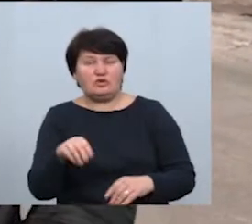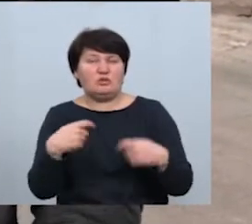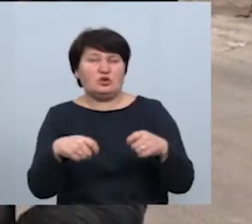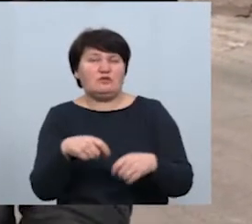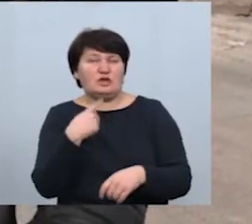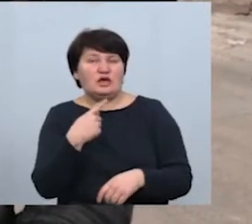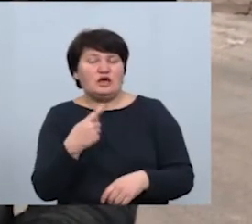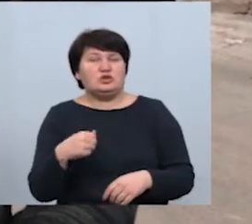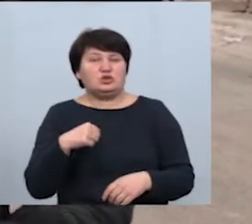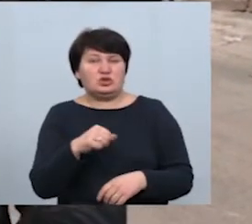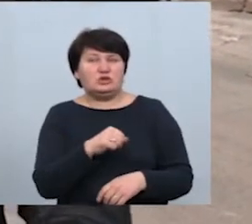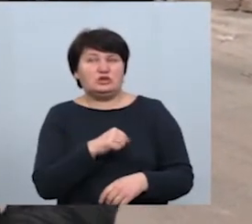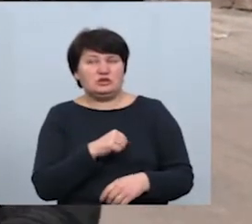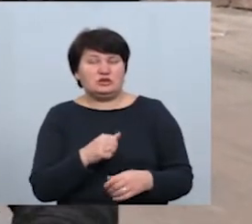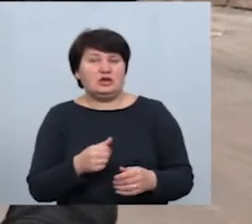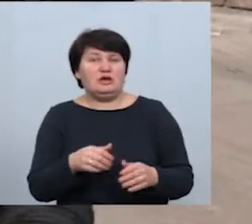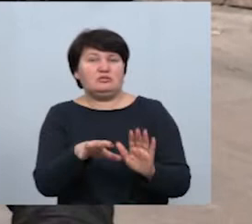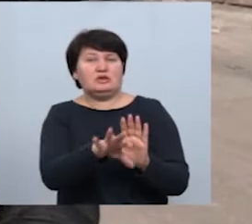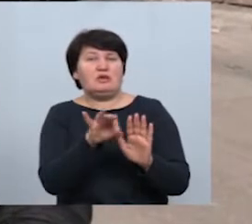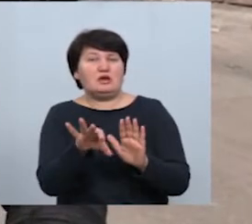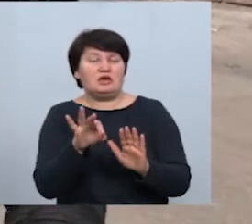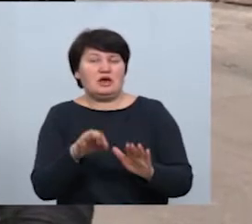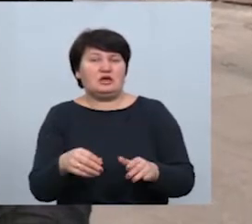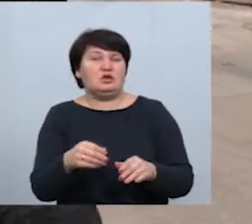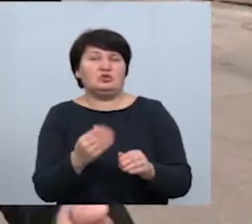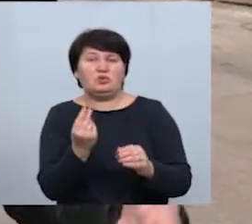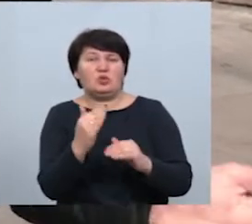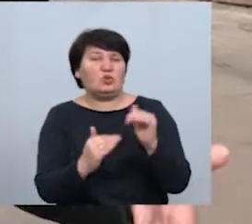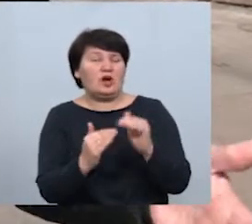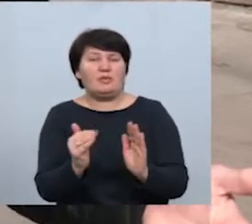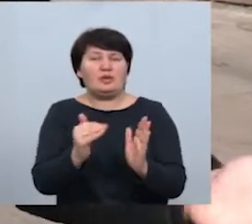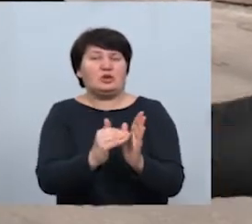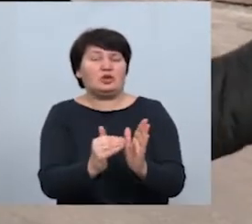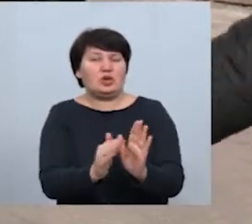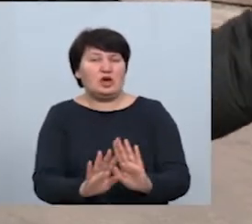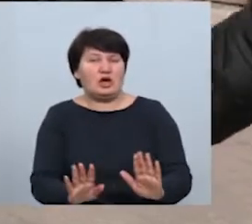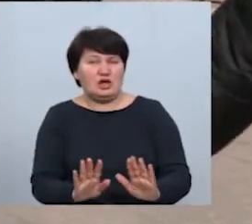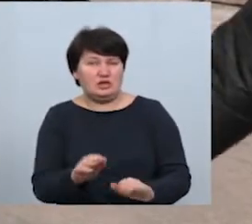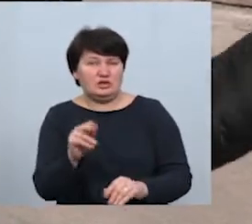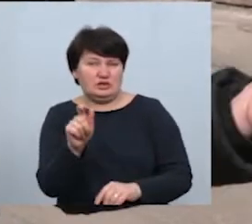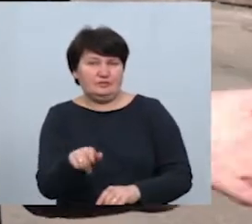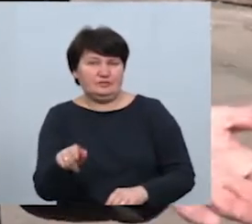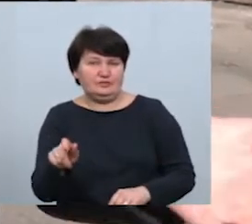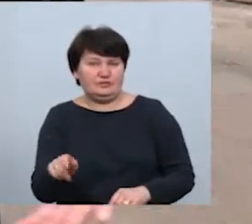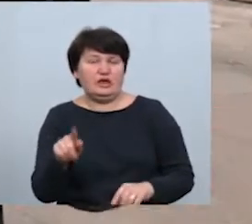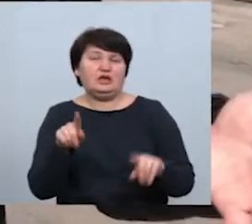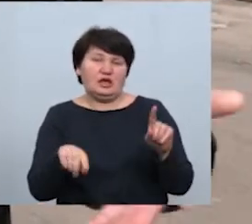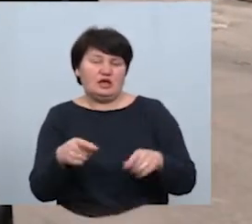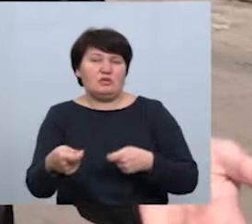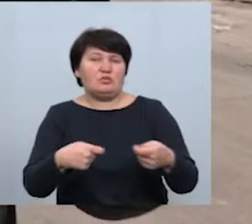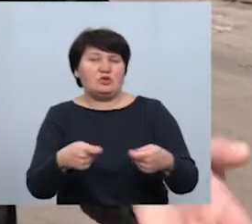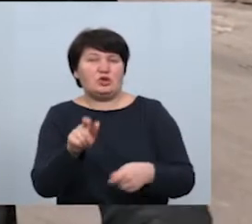він сам набирає товар, щоб не підходити, руками не торкатись. А так і кажуть, ну деякі продавці, щоб